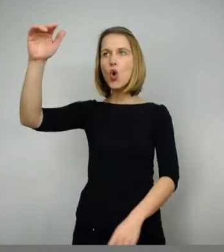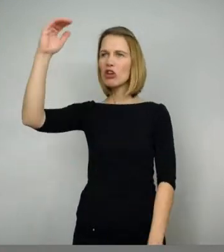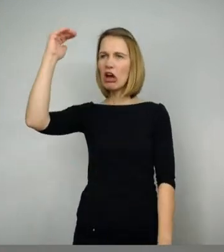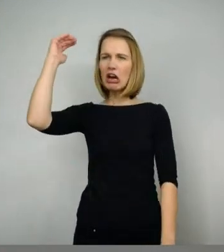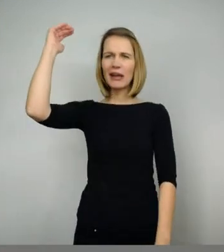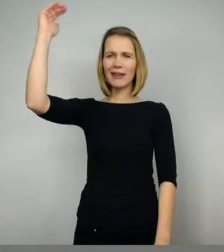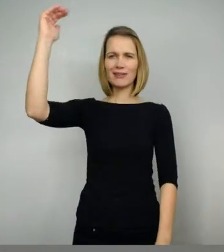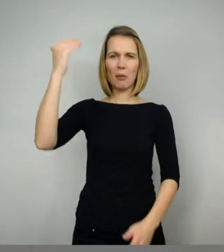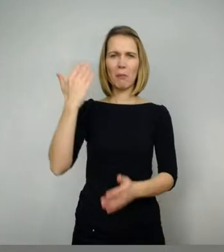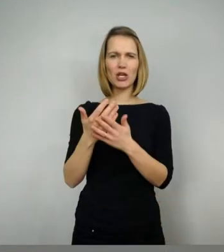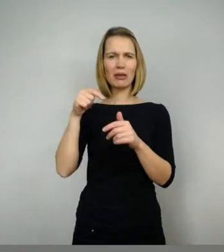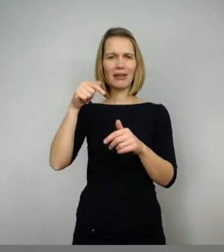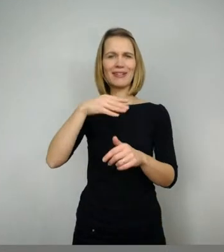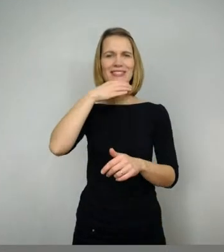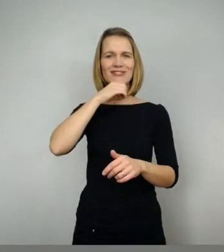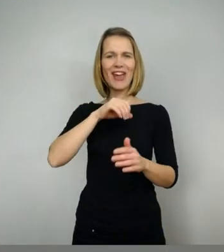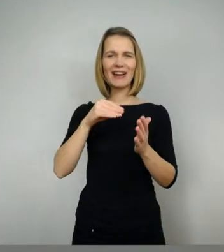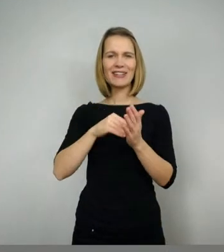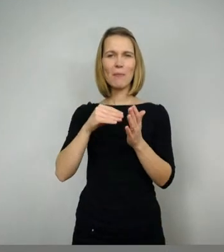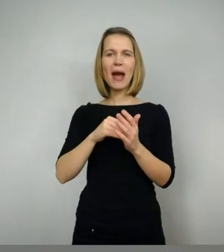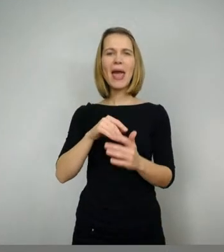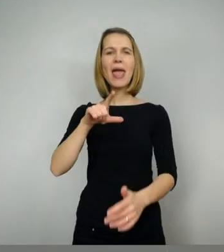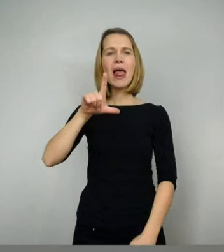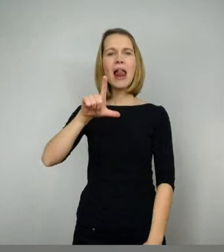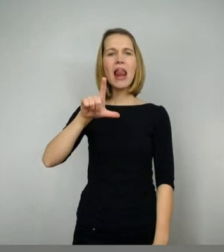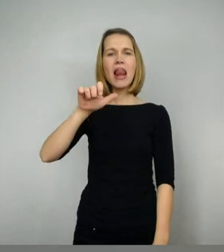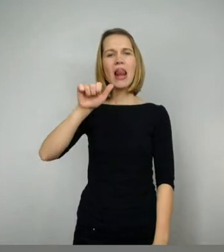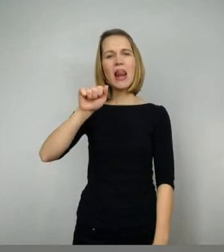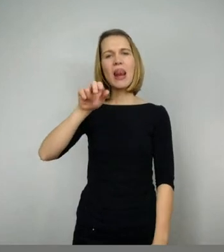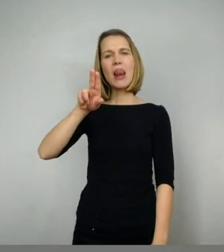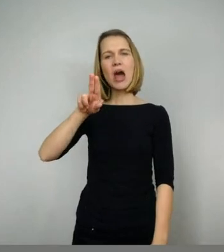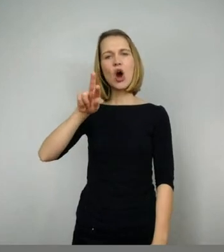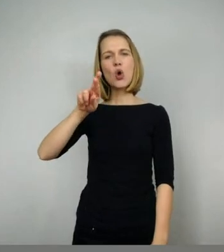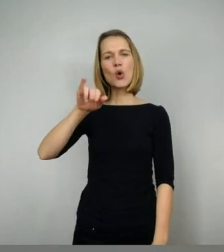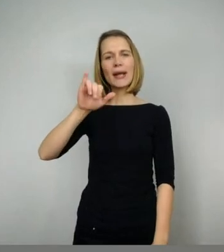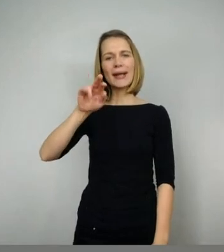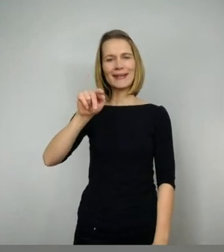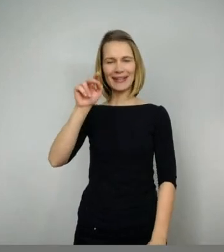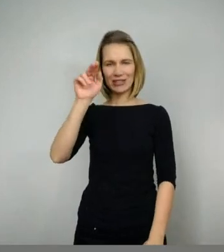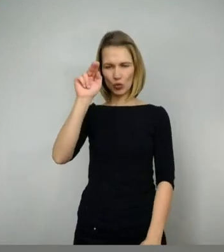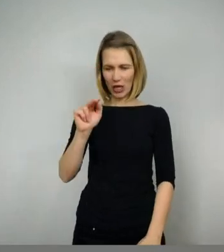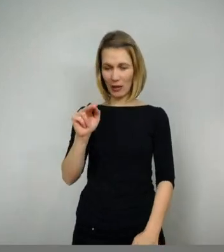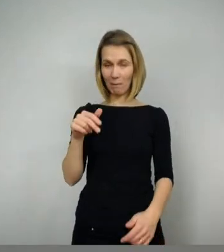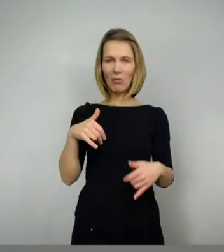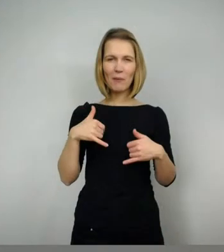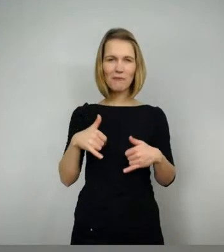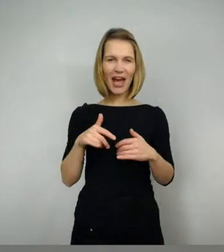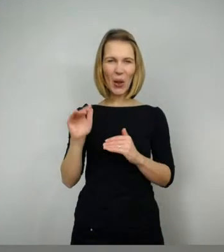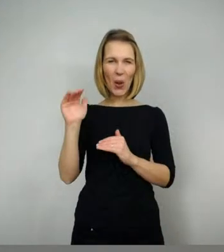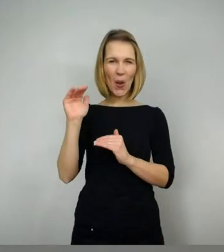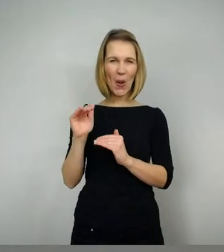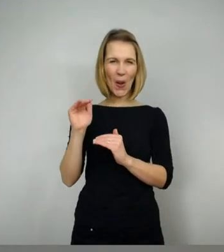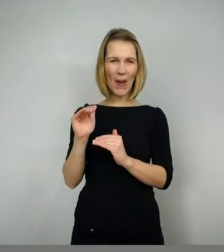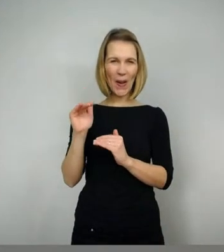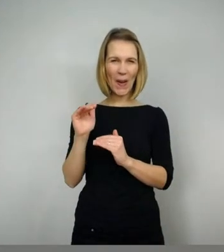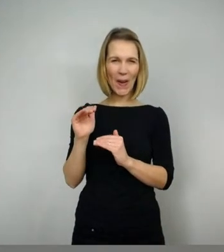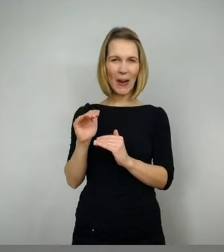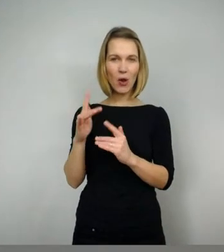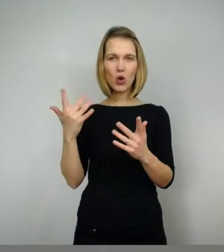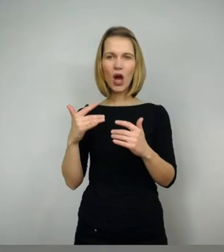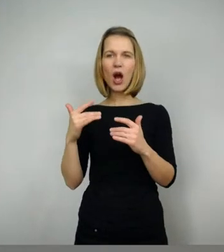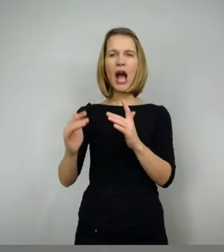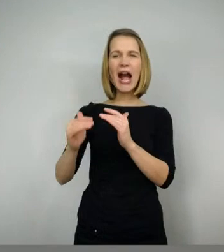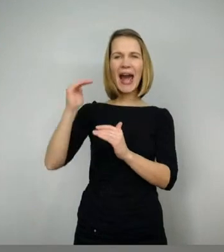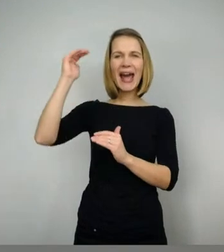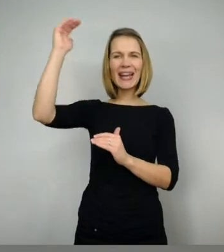der in dem schönen Rosengarten, ja, mit dem Pferdchen unten. Er hat auch ein Pferd auf seiner Körpergröße. Oder hier der Riese Ecke, ja, der Riese